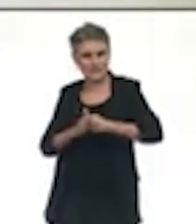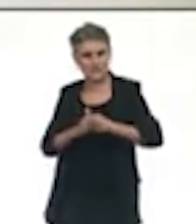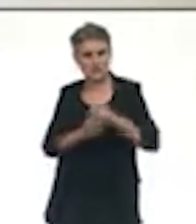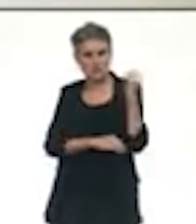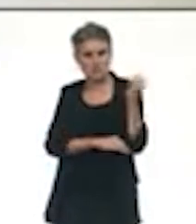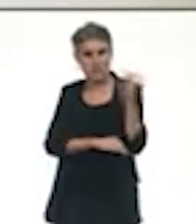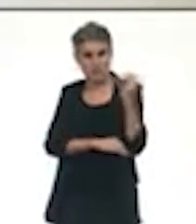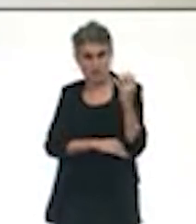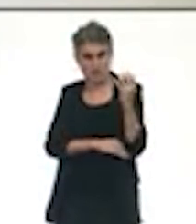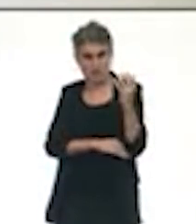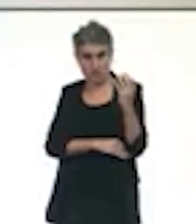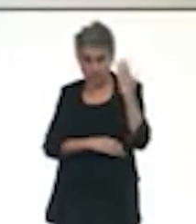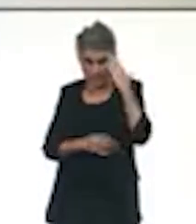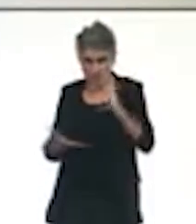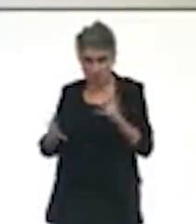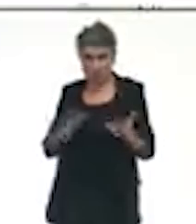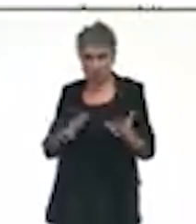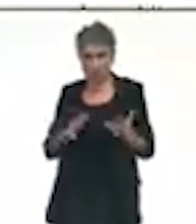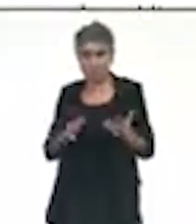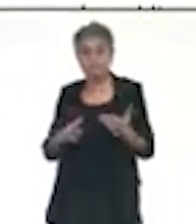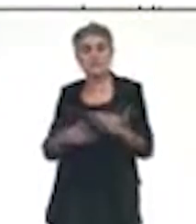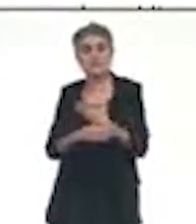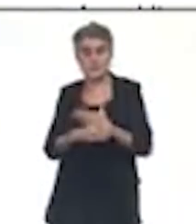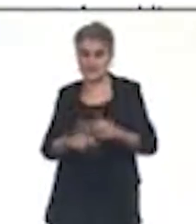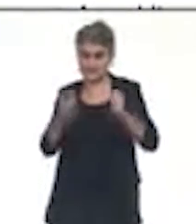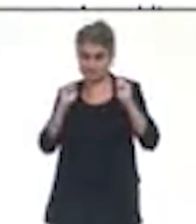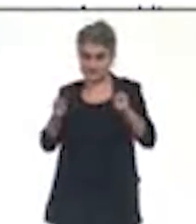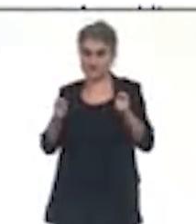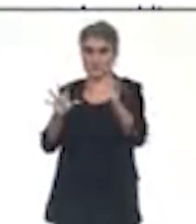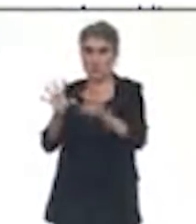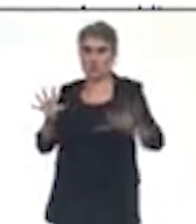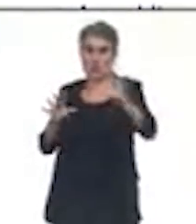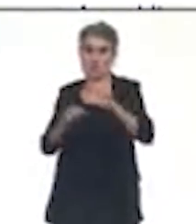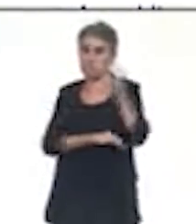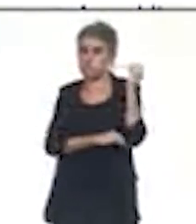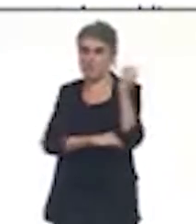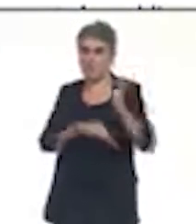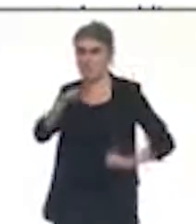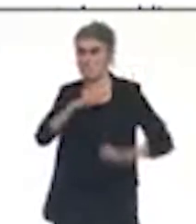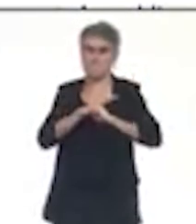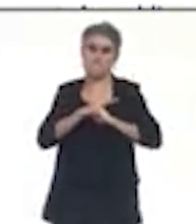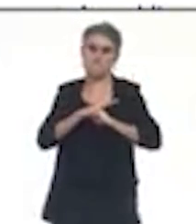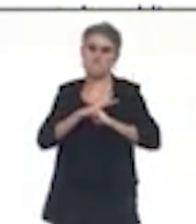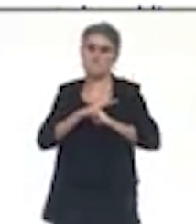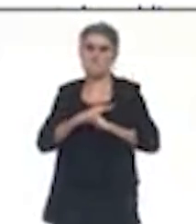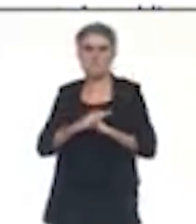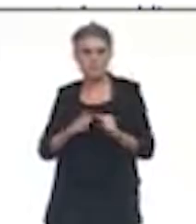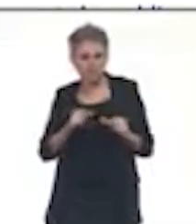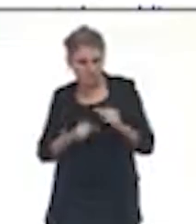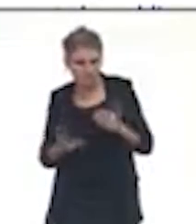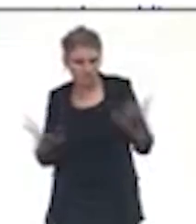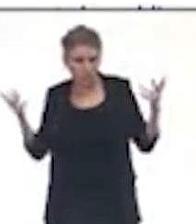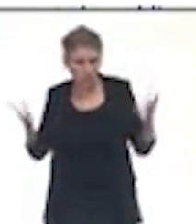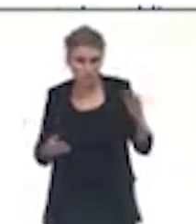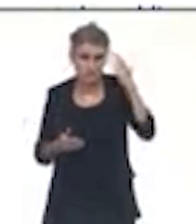ils peuvent alors passer en territoire dit en alerte maximale. Les seuils qui déterminent ce passage sont un taux d'incidence supérieur